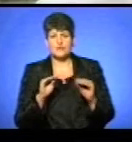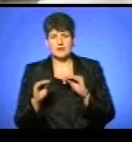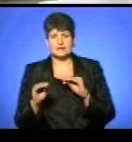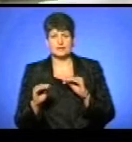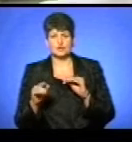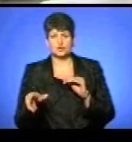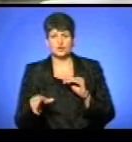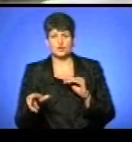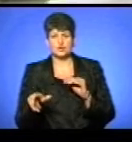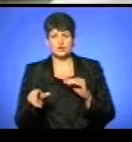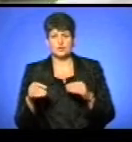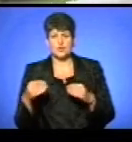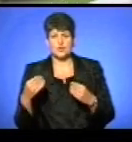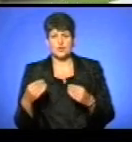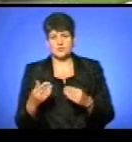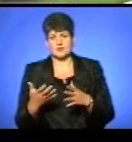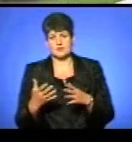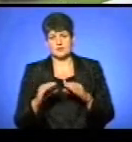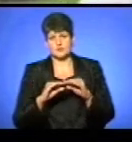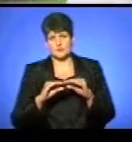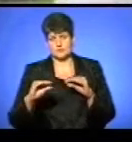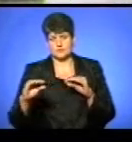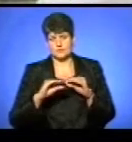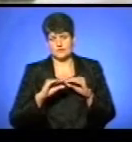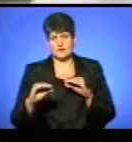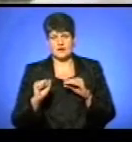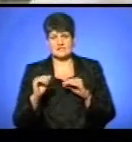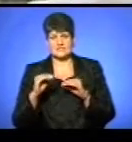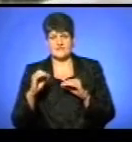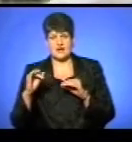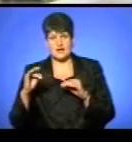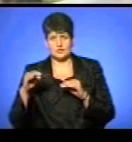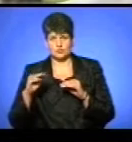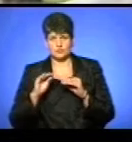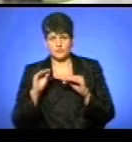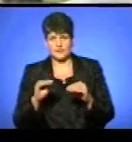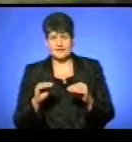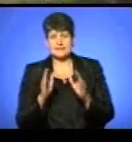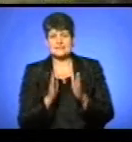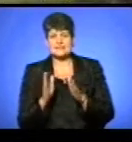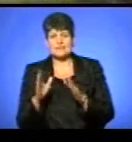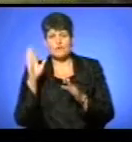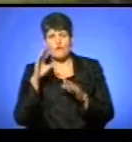з нанесенням асфальтобетонного покриття і системи водовідведення.